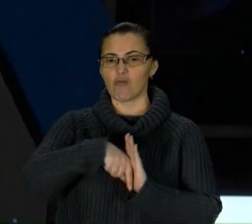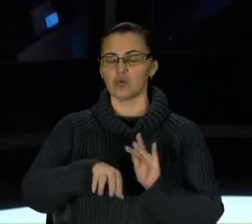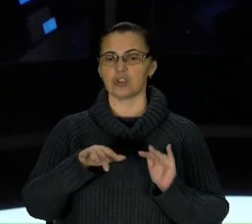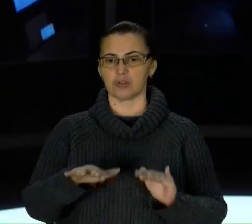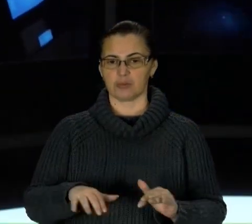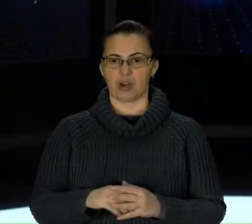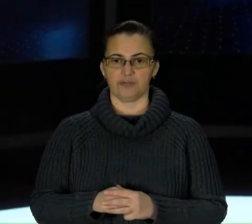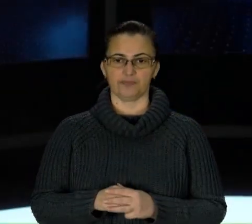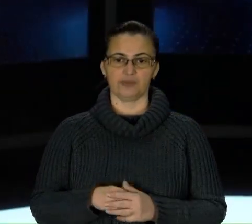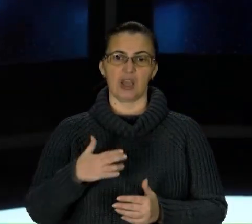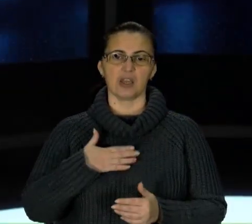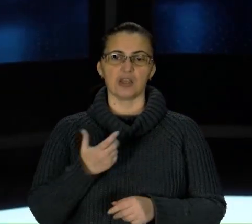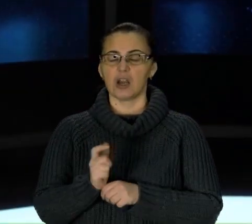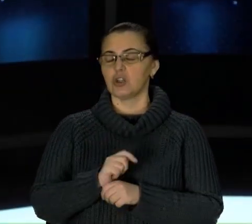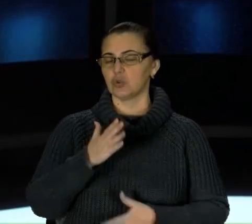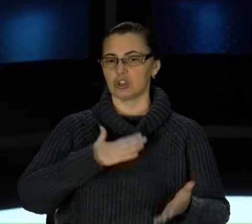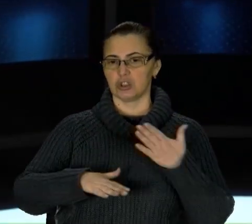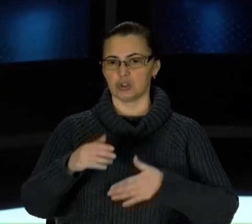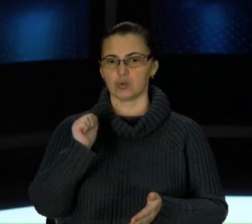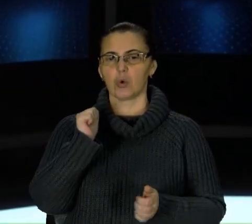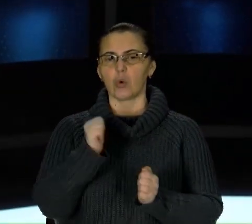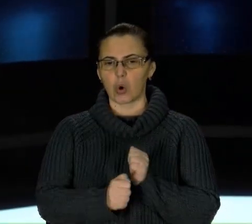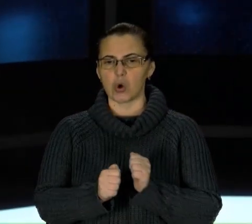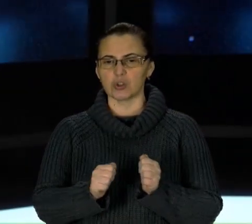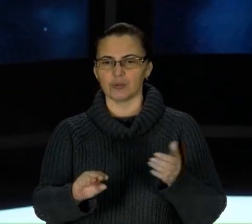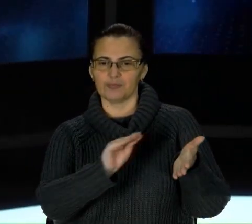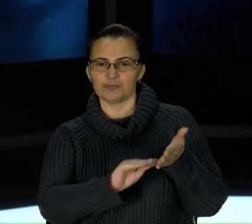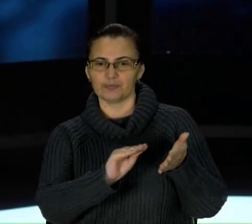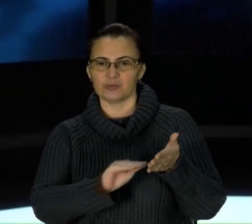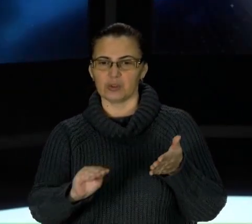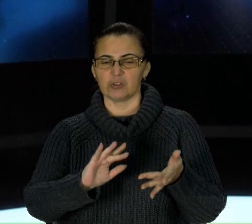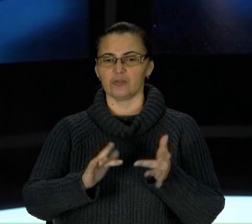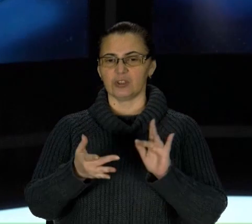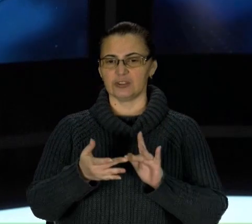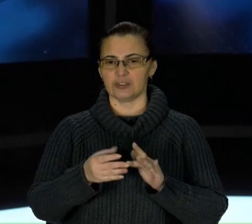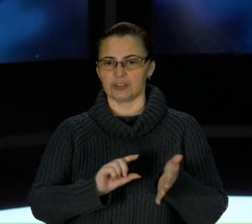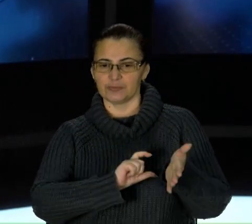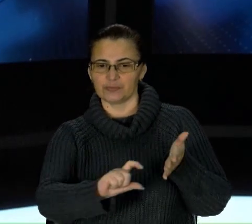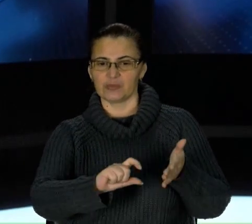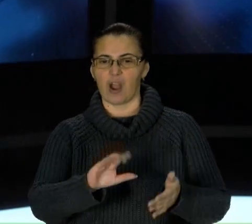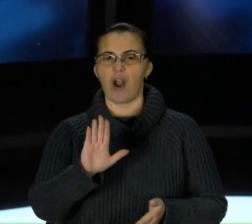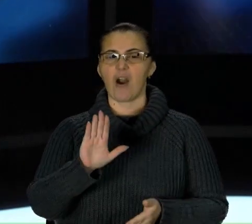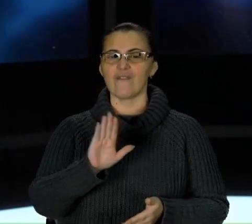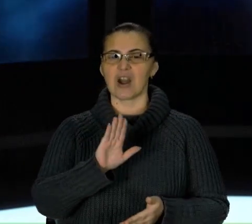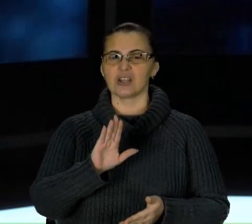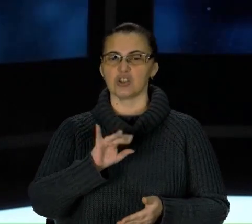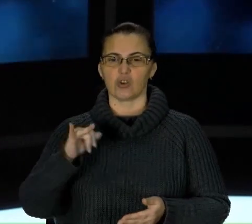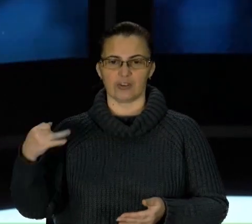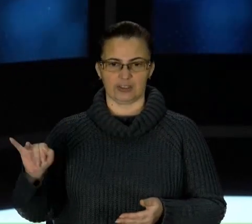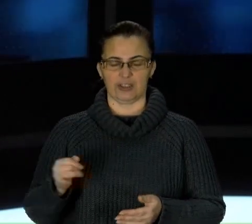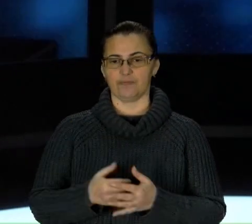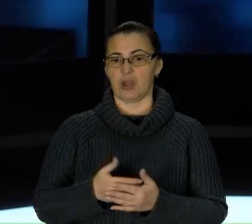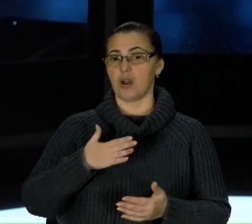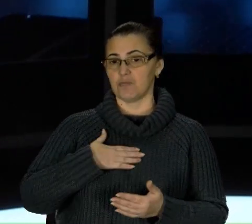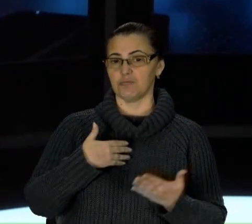справ. Я щиро тішуся кожному допису від друзів у мережі з поміткою «вакцинований». Здебільшого, це медійники. Ми ж